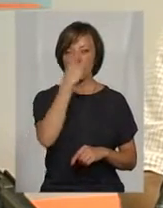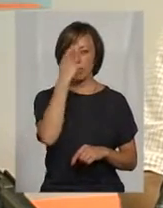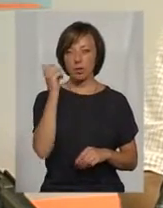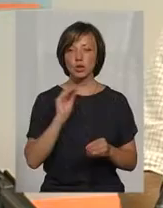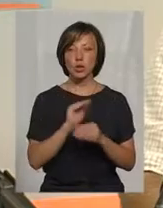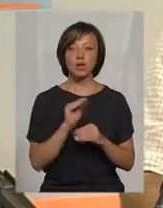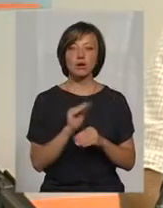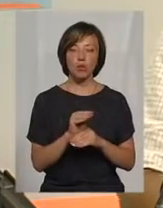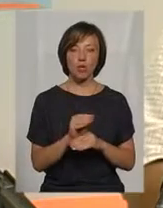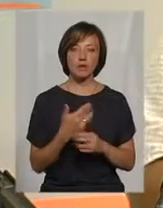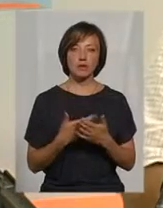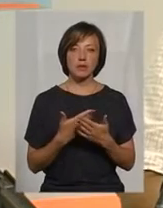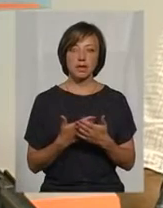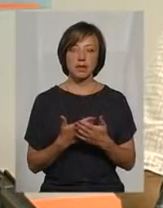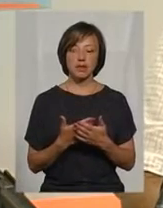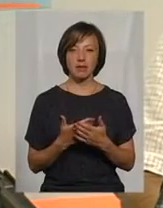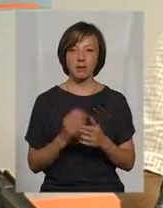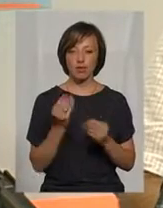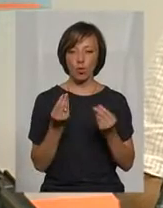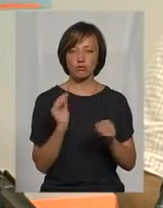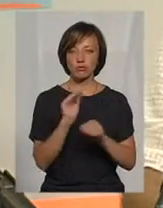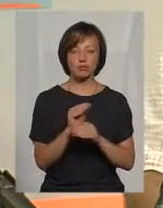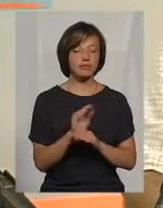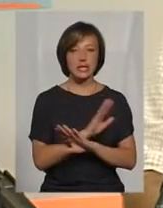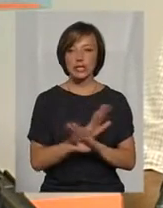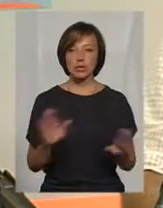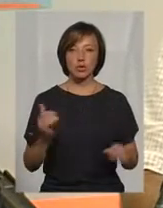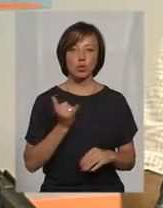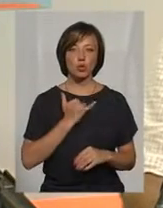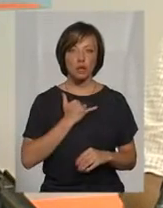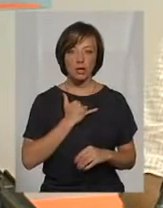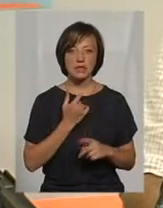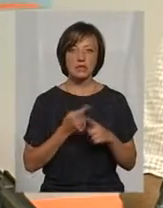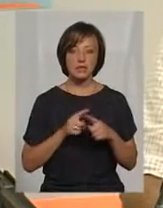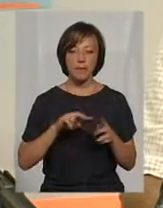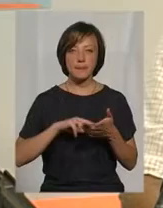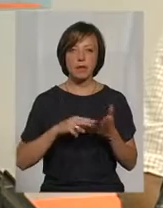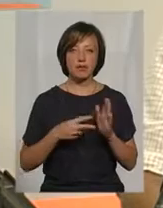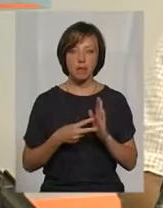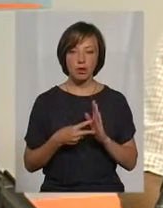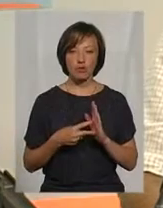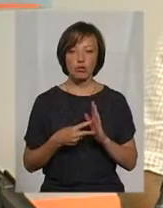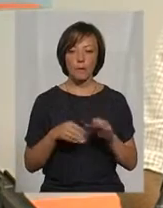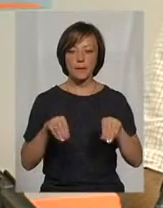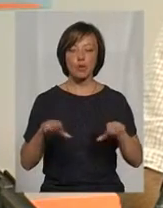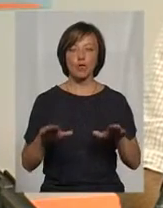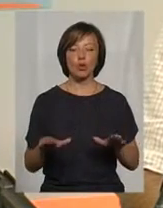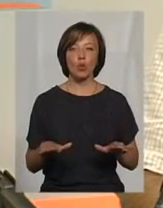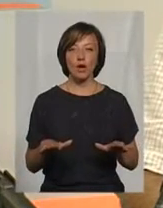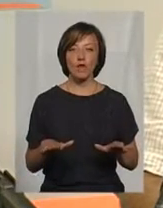додаткових нарухувань, ні, у нас, і в принципі це передбачена відповідна постанова